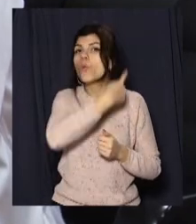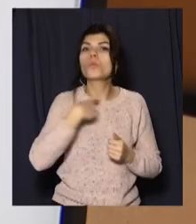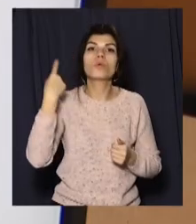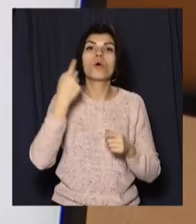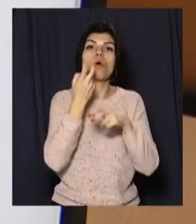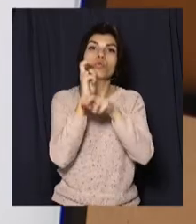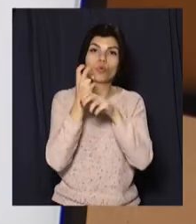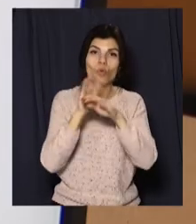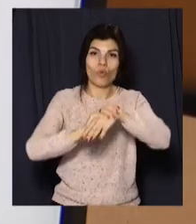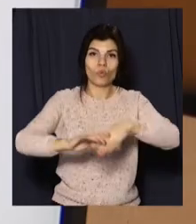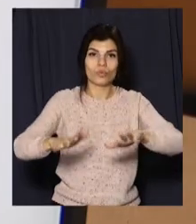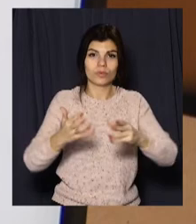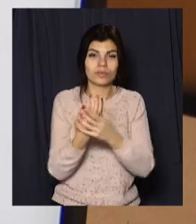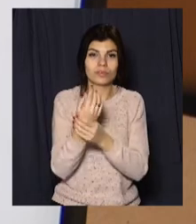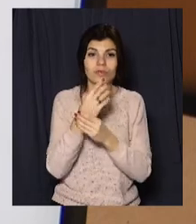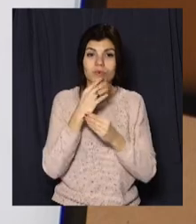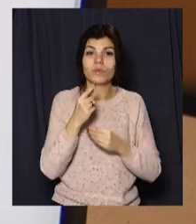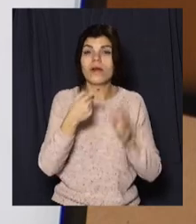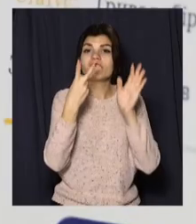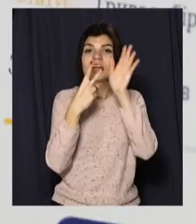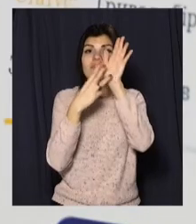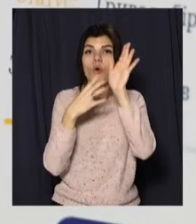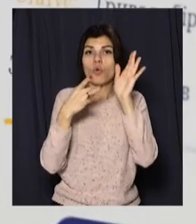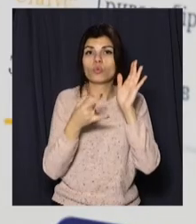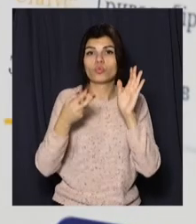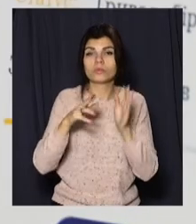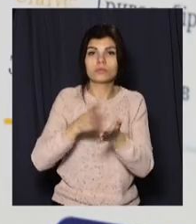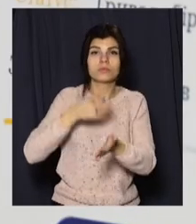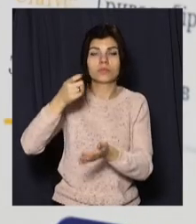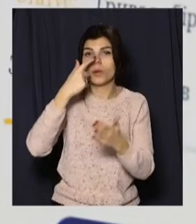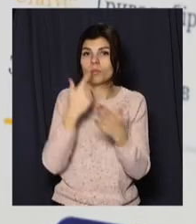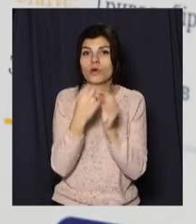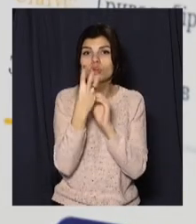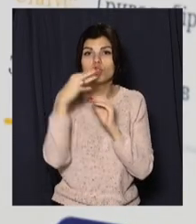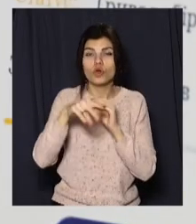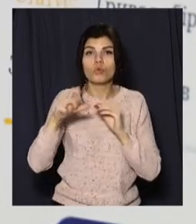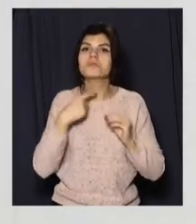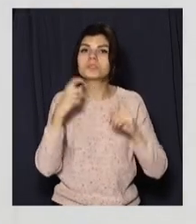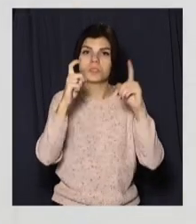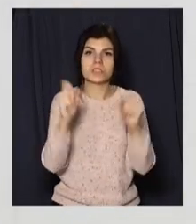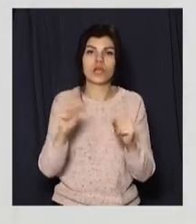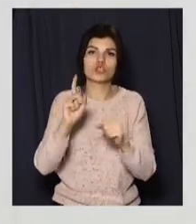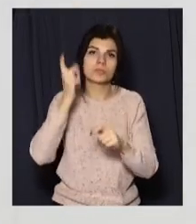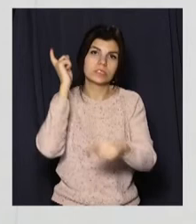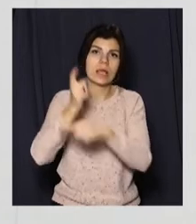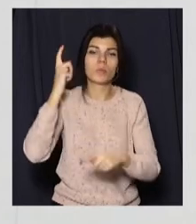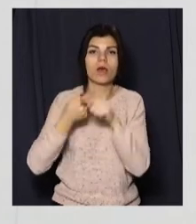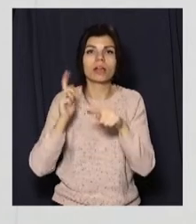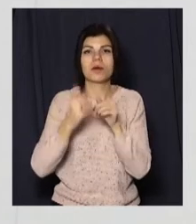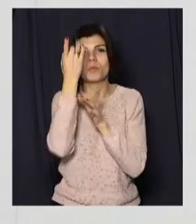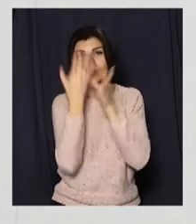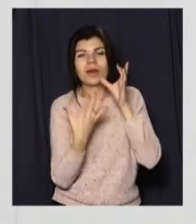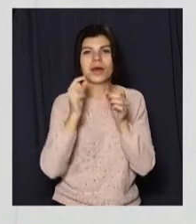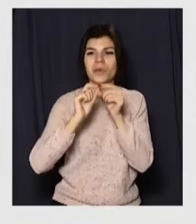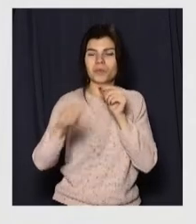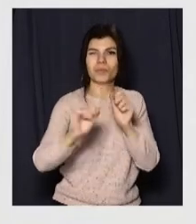кисті. Петиція була створена 28 грудня, та на сьогодні набрала вже майже 13 тисяч голосів. Якщо до кінця березня вдасться зібрати потрібні